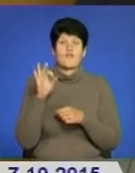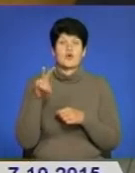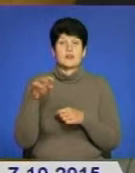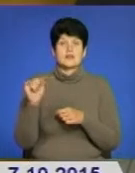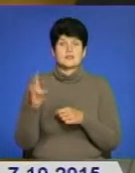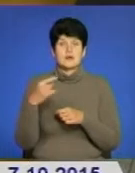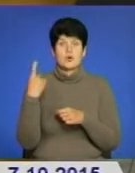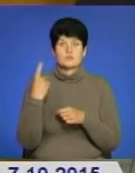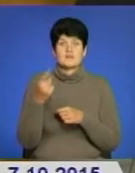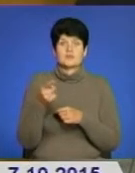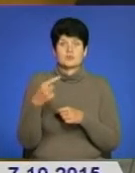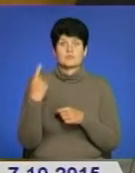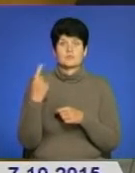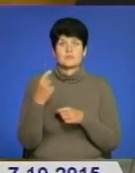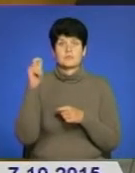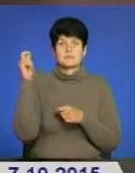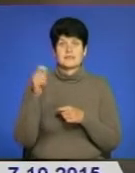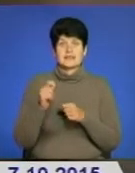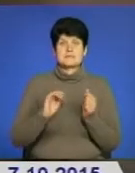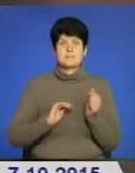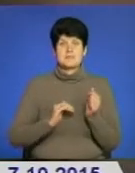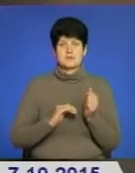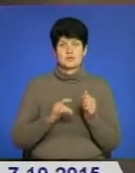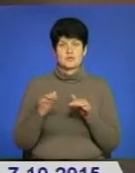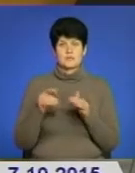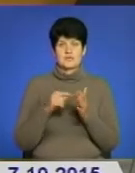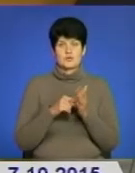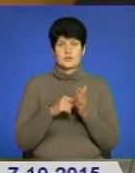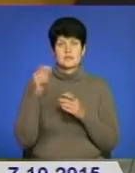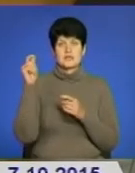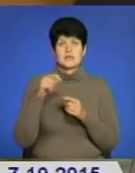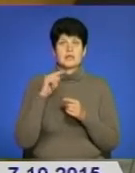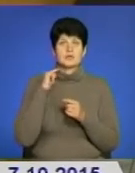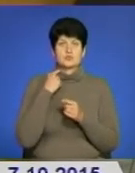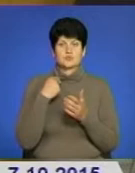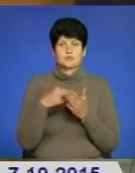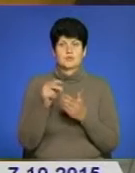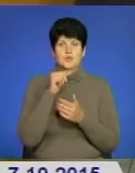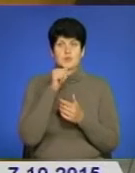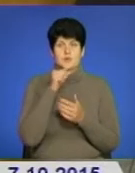області. На Тернопільщину приїхали з підприємницькою метою. Приїхали з Луцького, куплятися горіші.